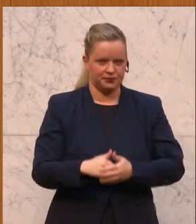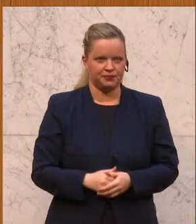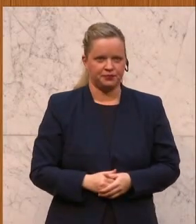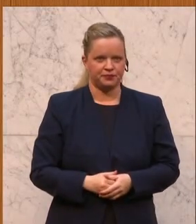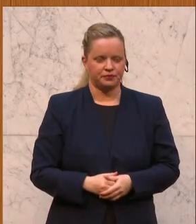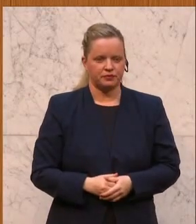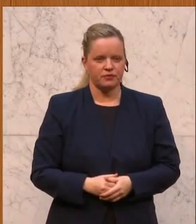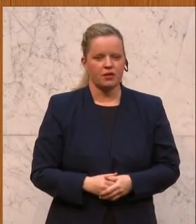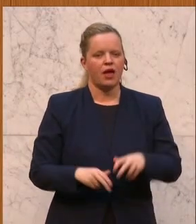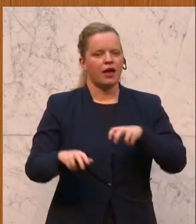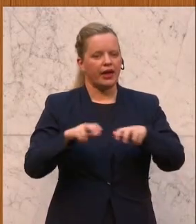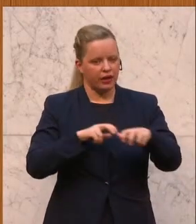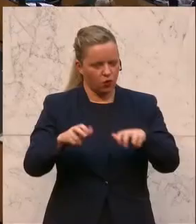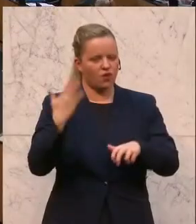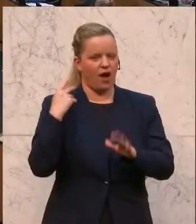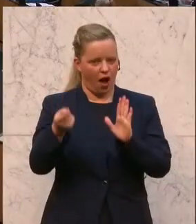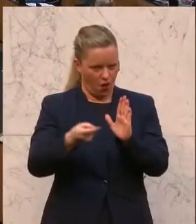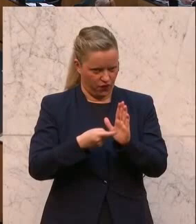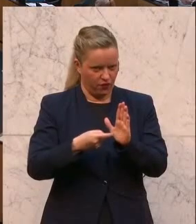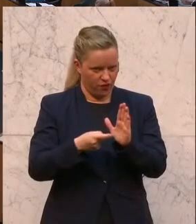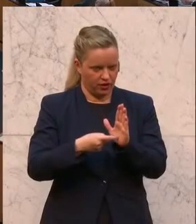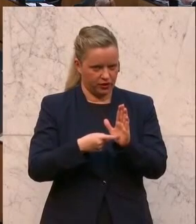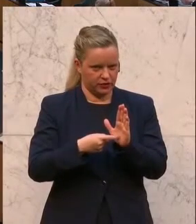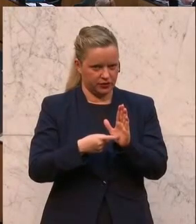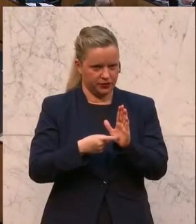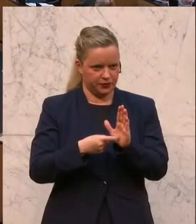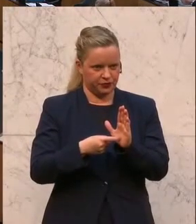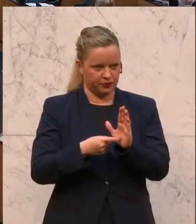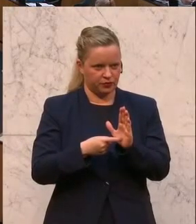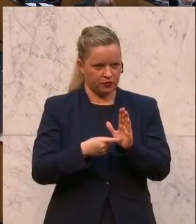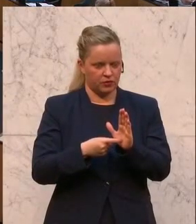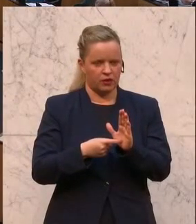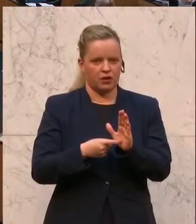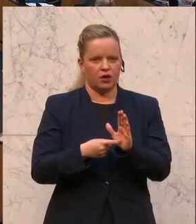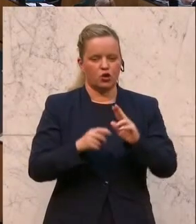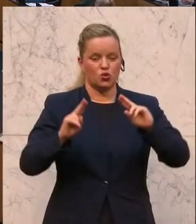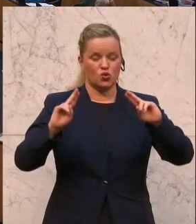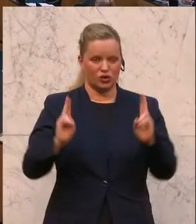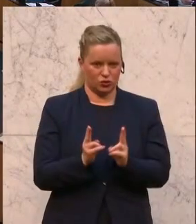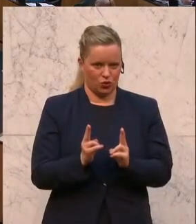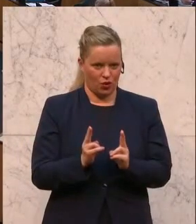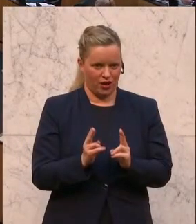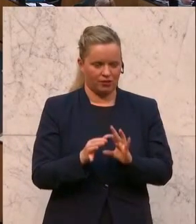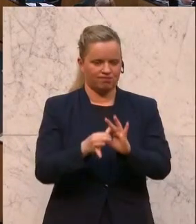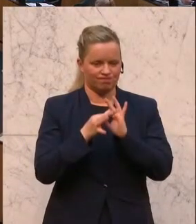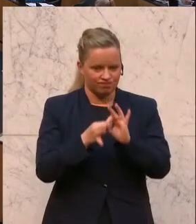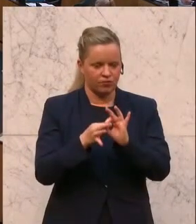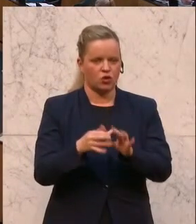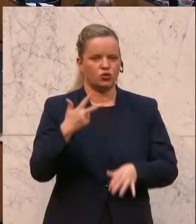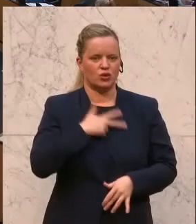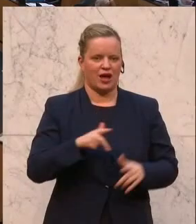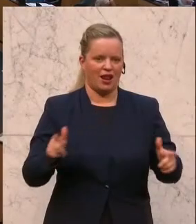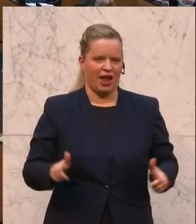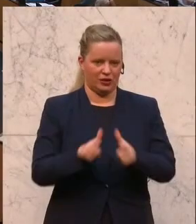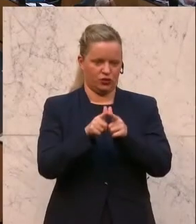wo die Regierung aufgefordert wurde, die Kürzung oder die angekündigte Kürzung von Sozialleistungen für